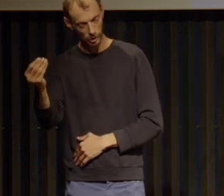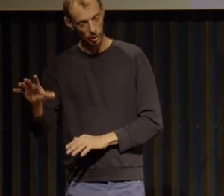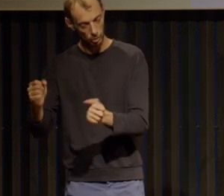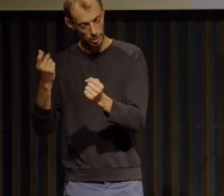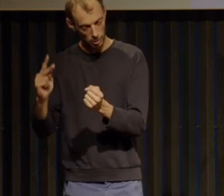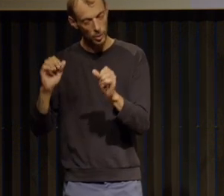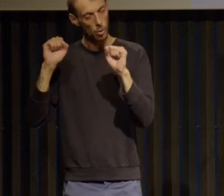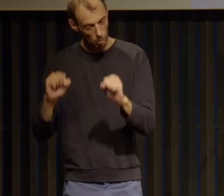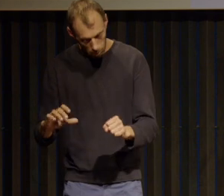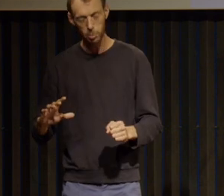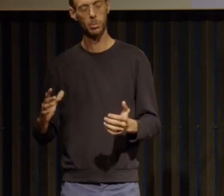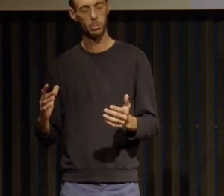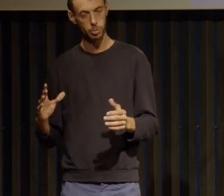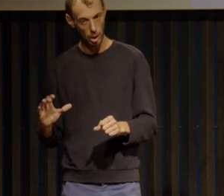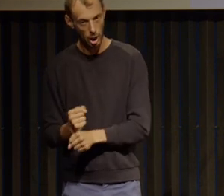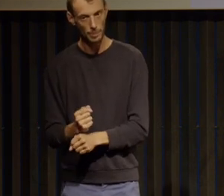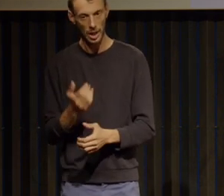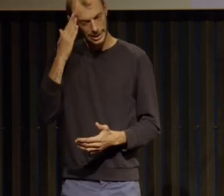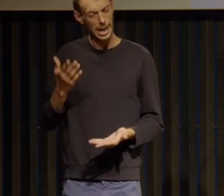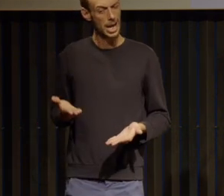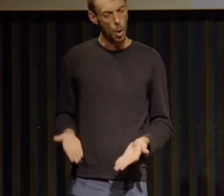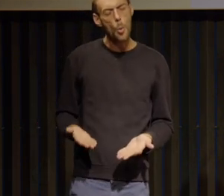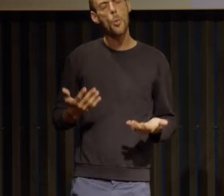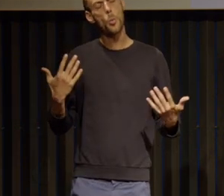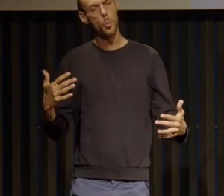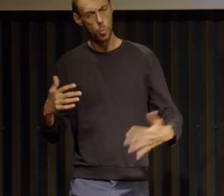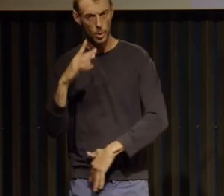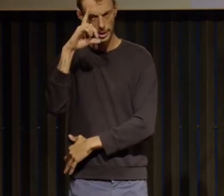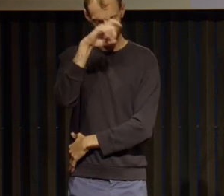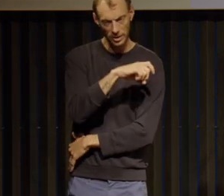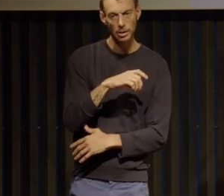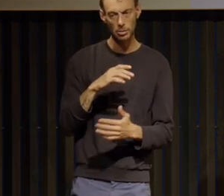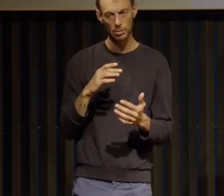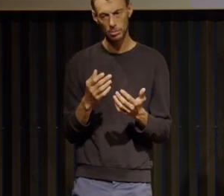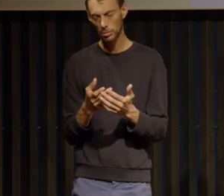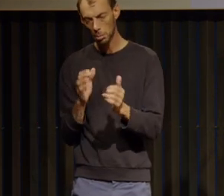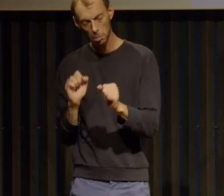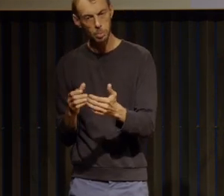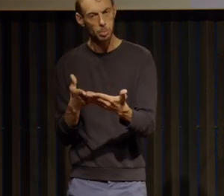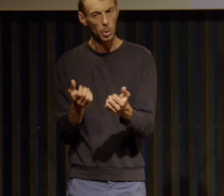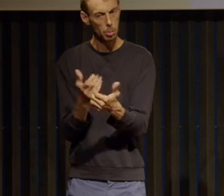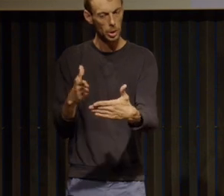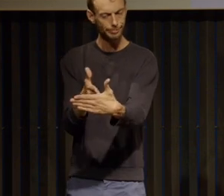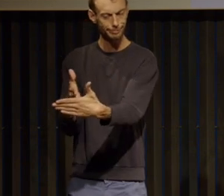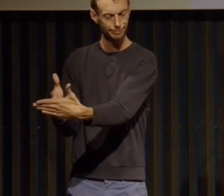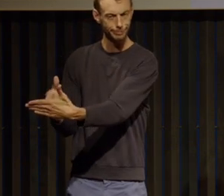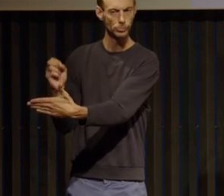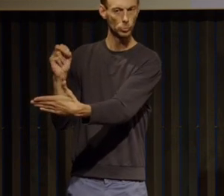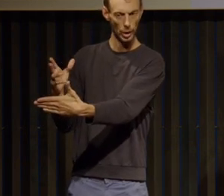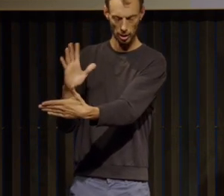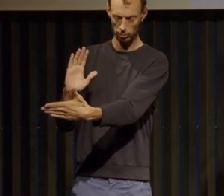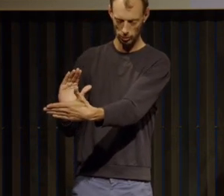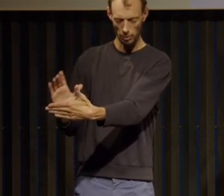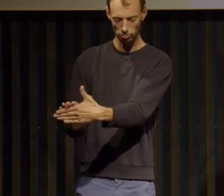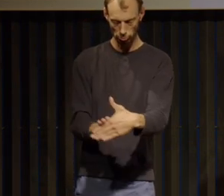actuelle c'est pas gagné et il y a beaucoup de points qui peuvent être vraiment bloquants mais j'ai confiance en